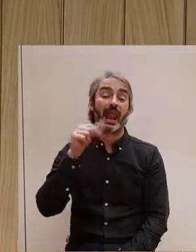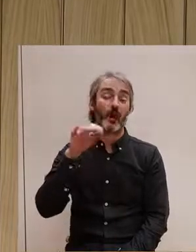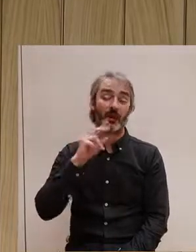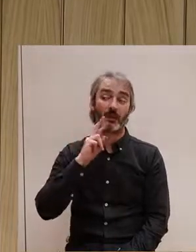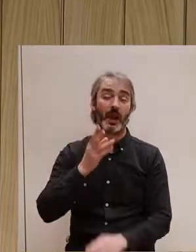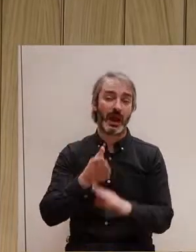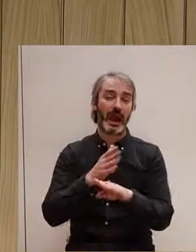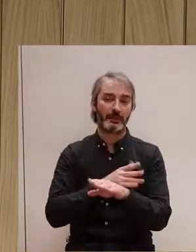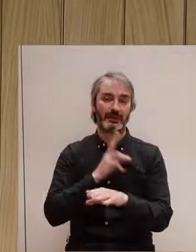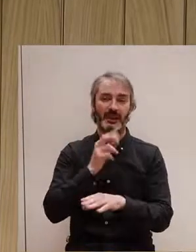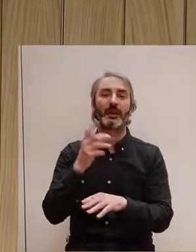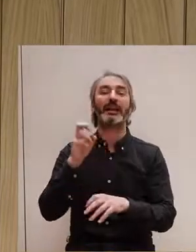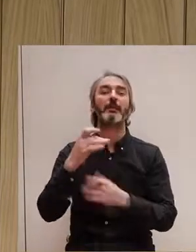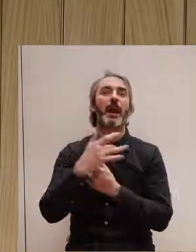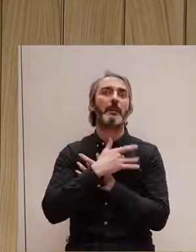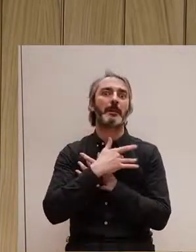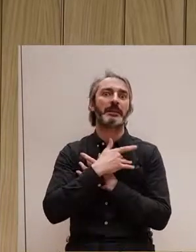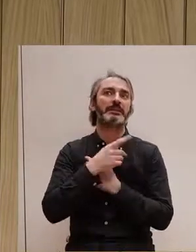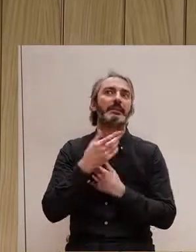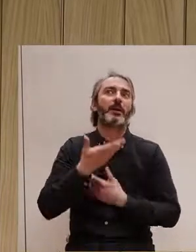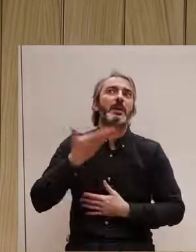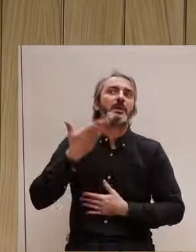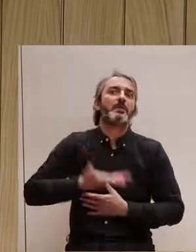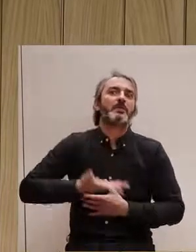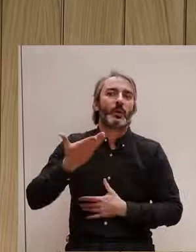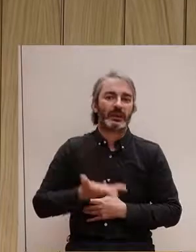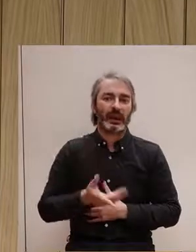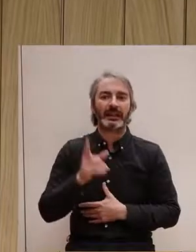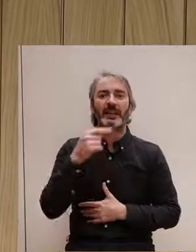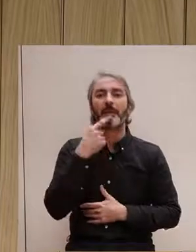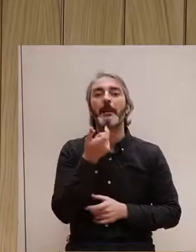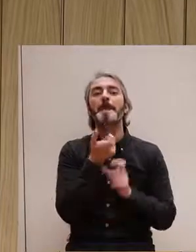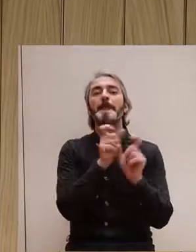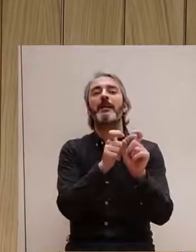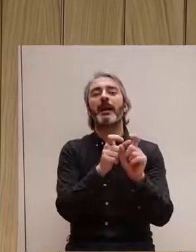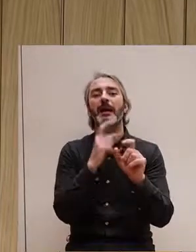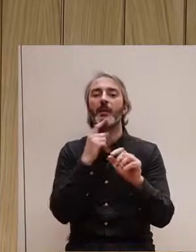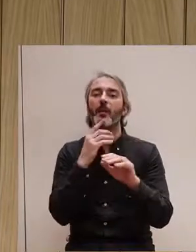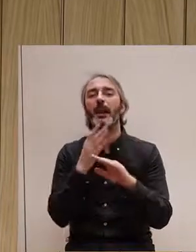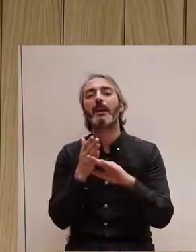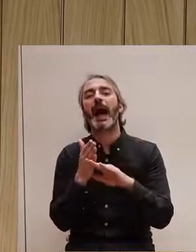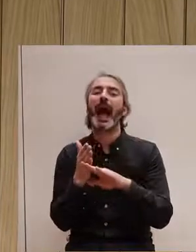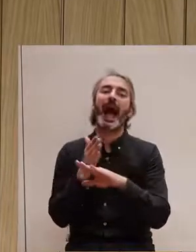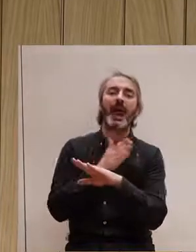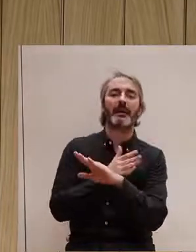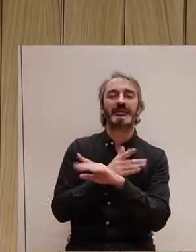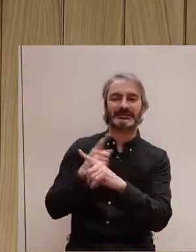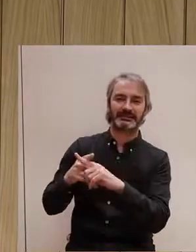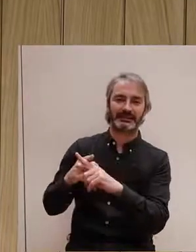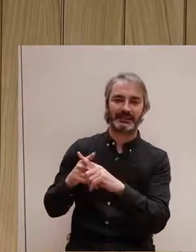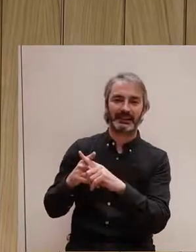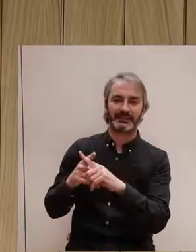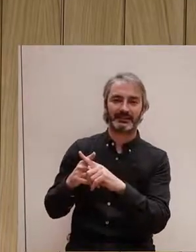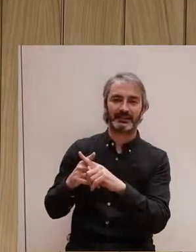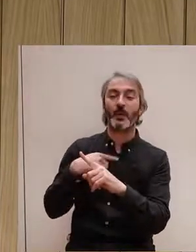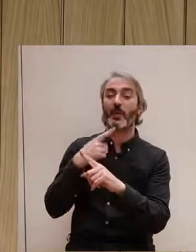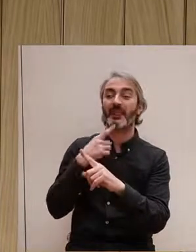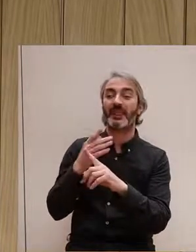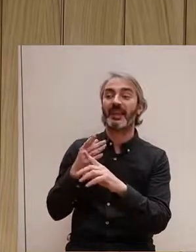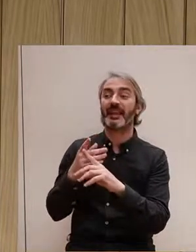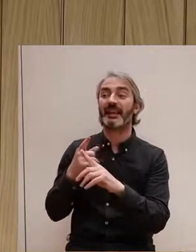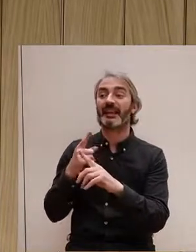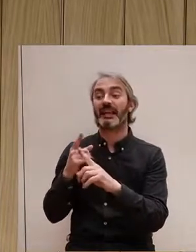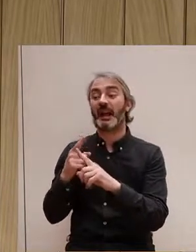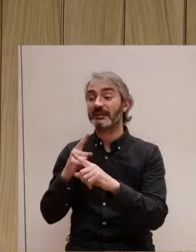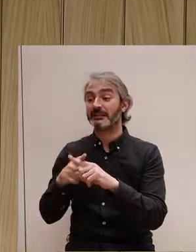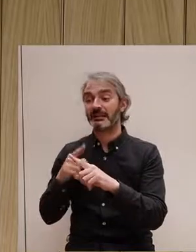que se li dona al tema de la virginitat o a la idea que existeixi una paraula que es diu preliminars, que engloba totes les pràctiques sexuals que no